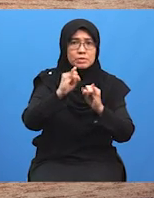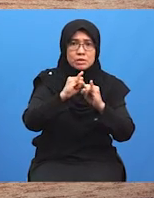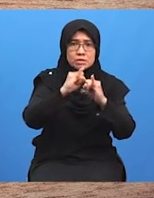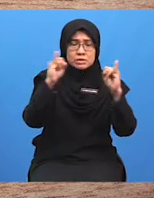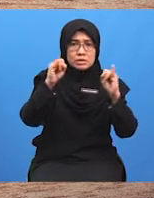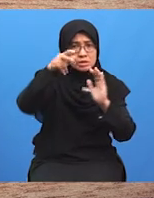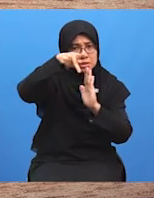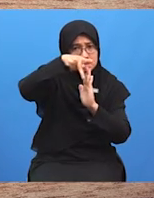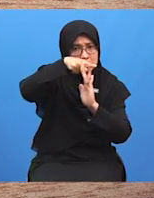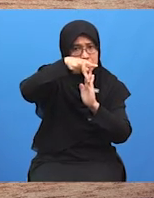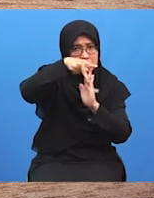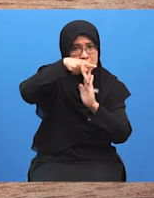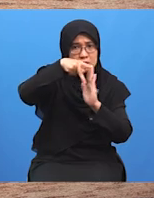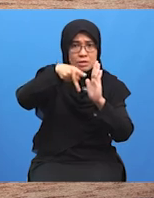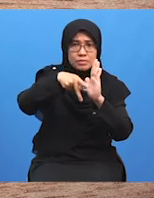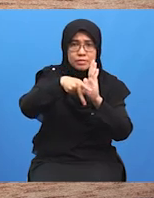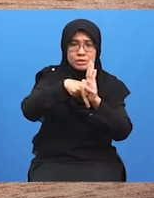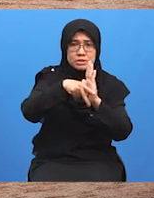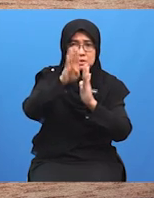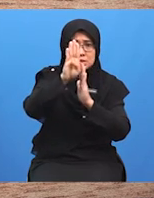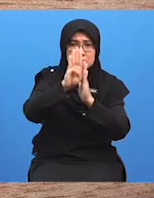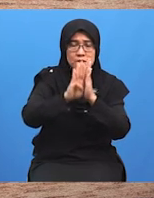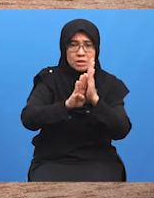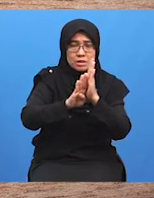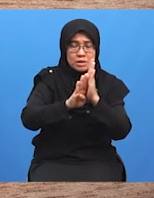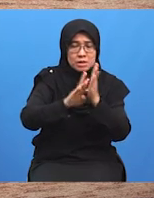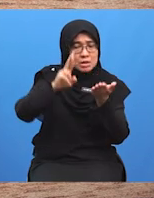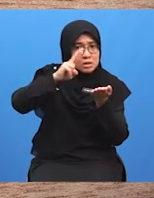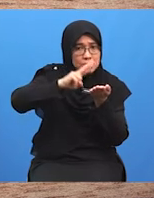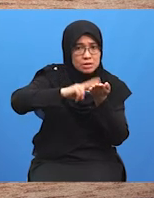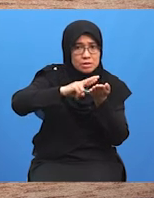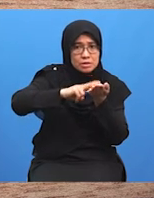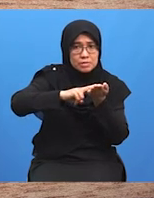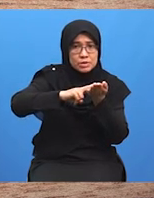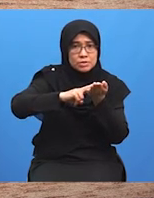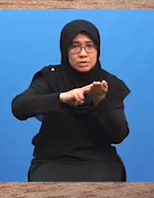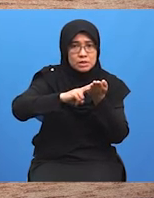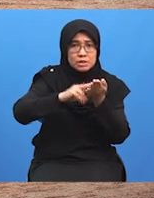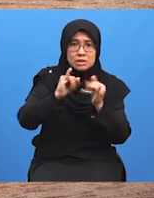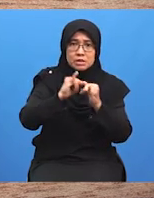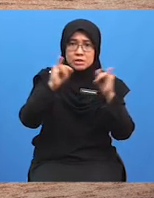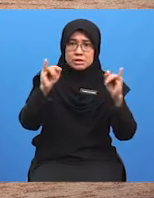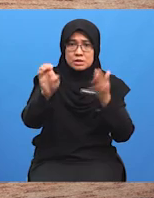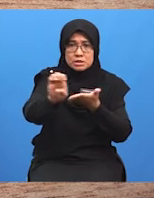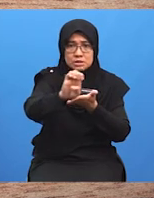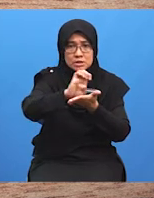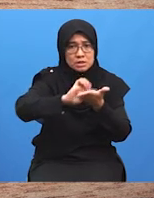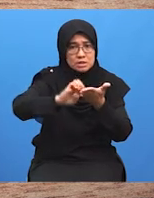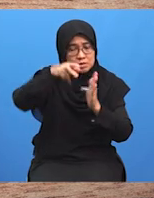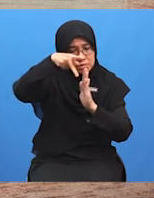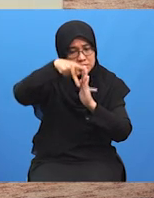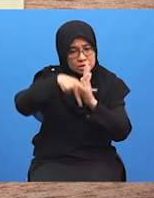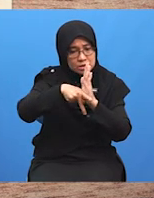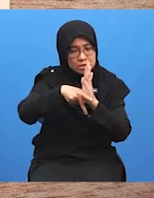prinsip berunding Kedua, menjelaskan elemen-elemen perundingan Ketiga, menjelaskan